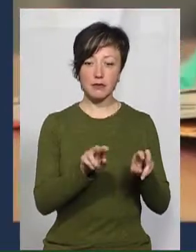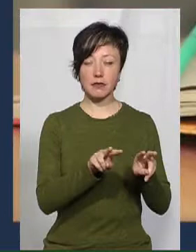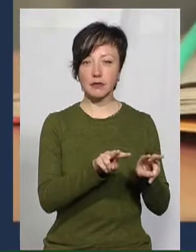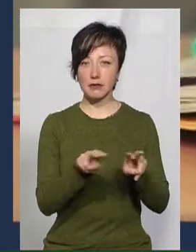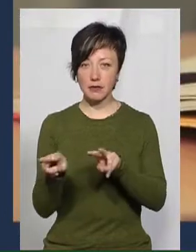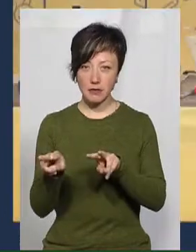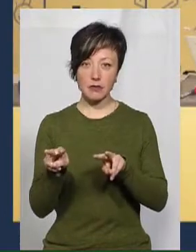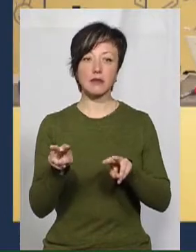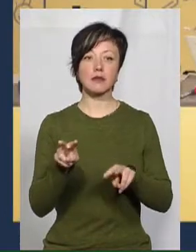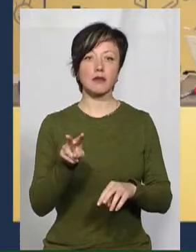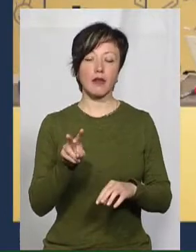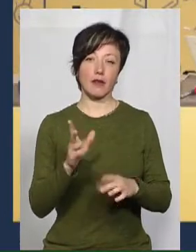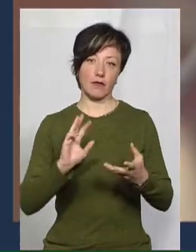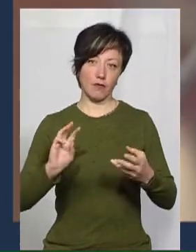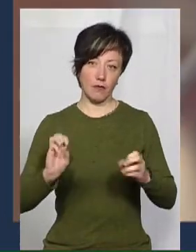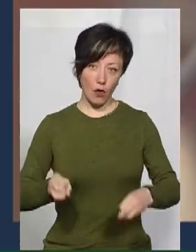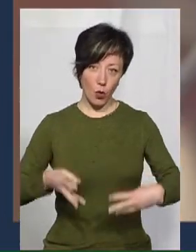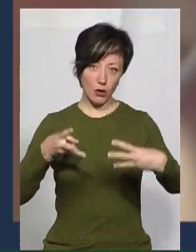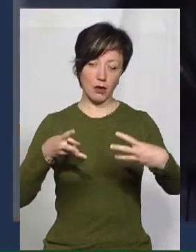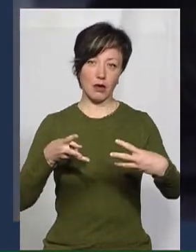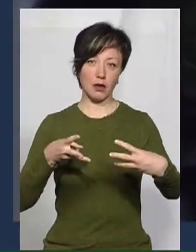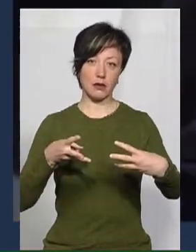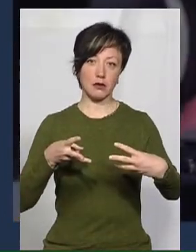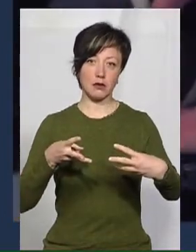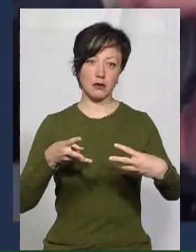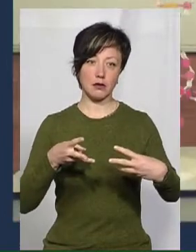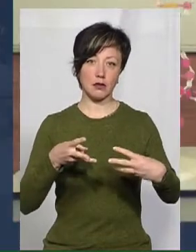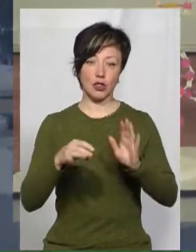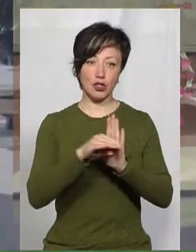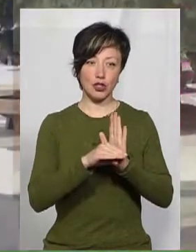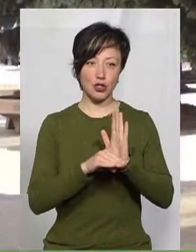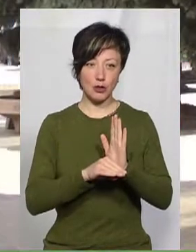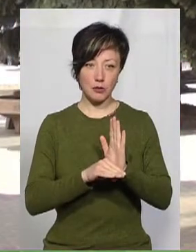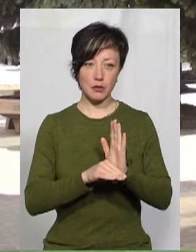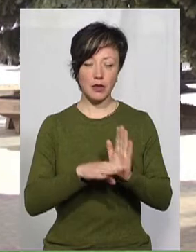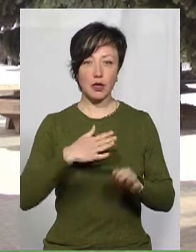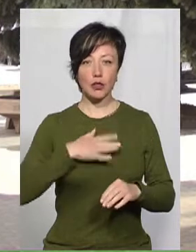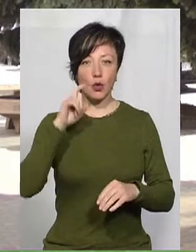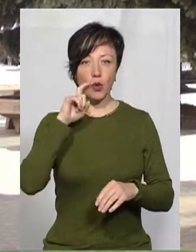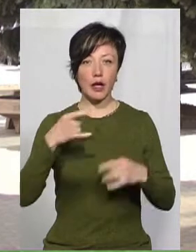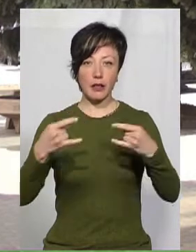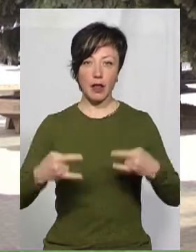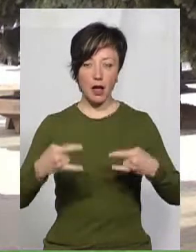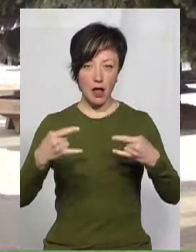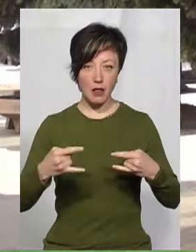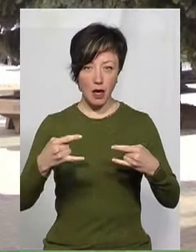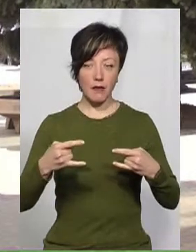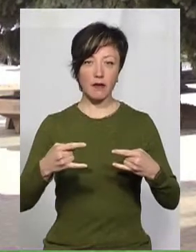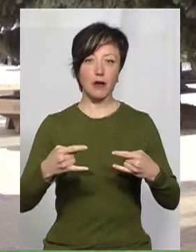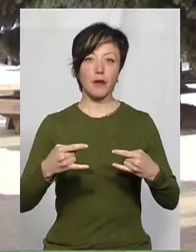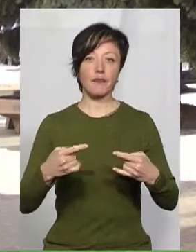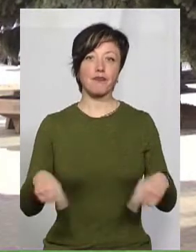в режимі з залученням наших українських телеканалів